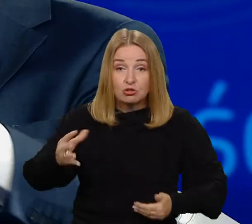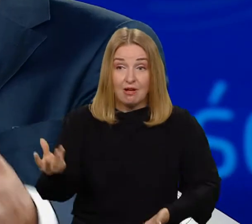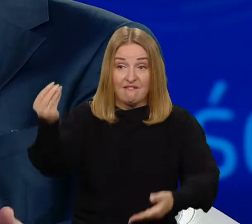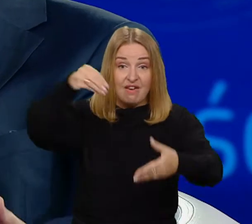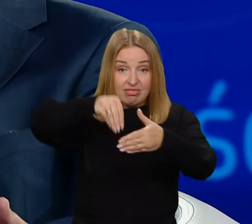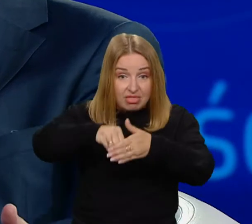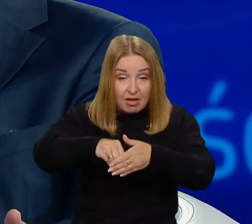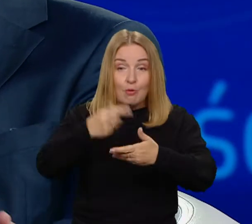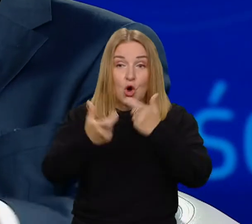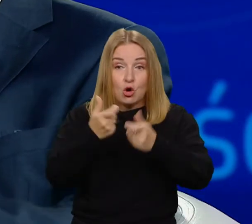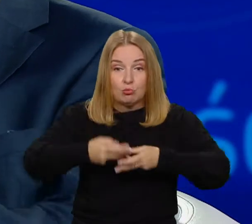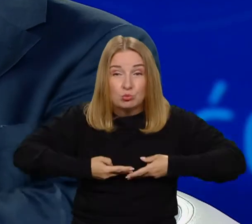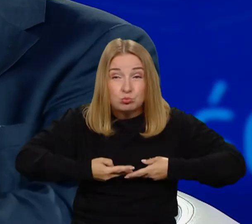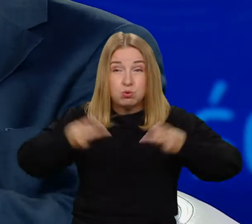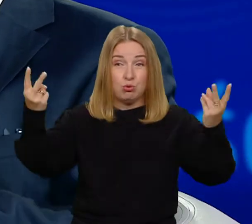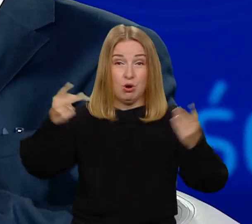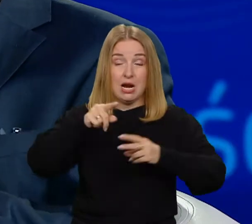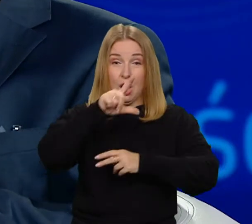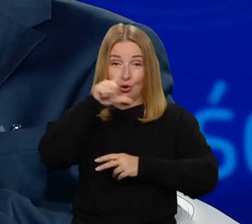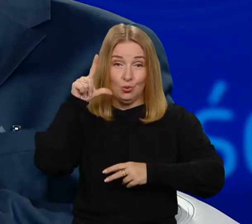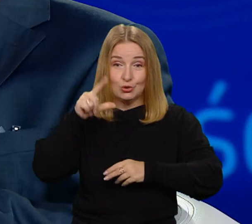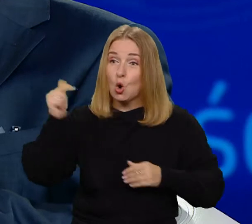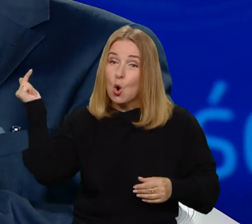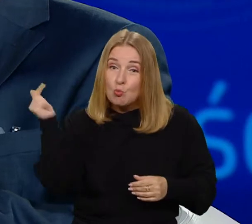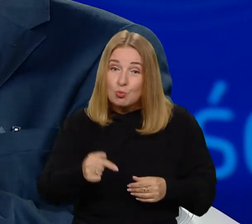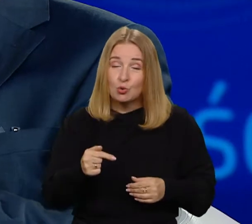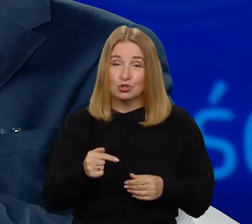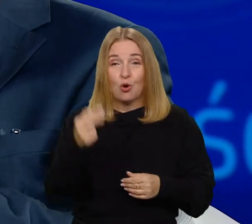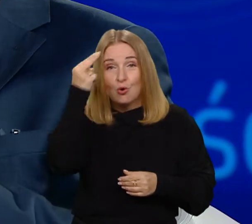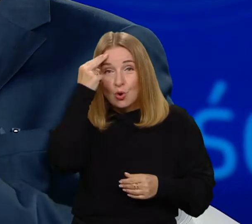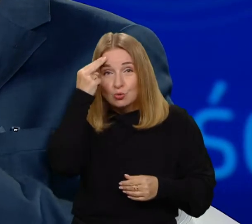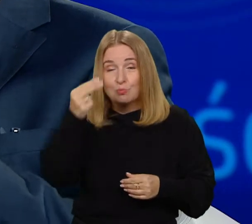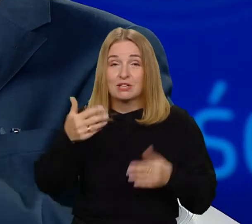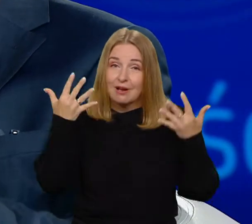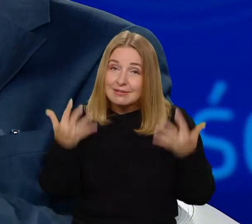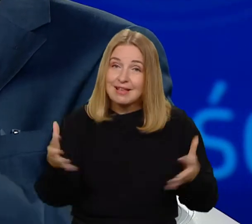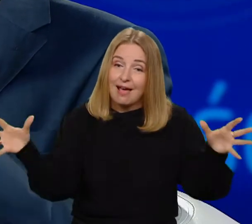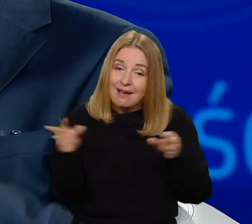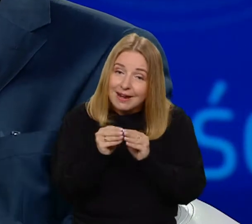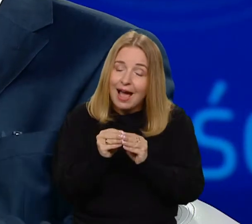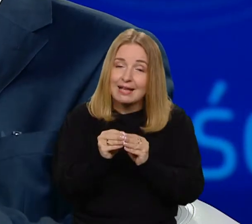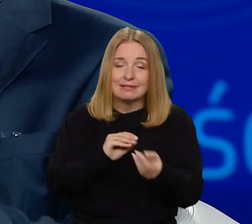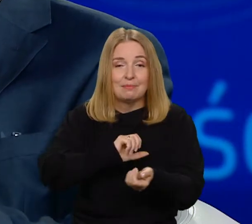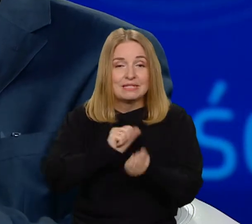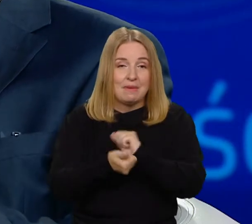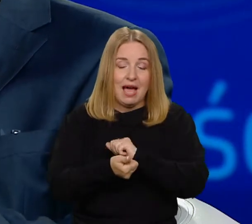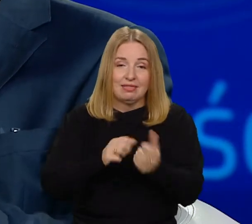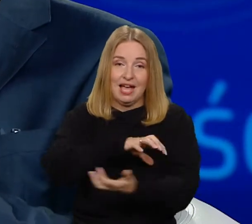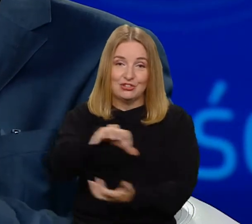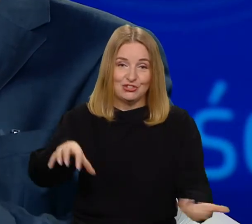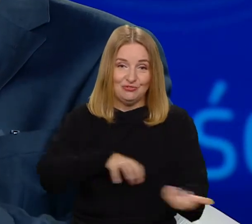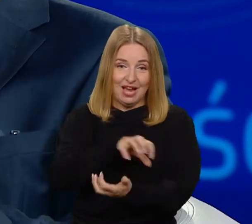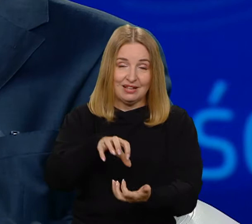przemówienia do innych, żeby razem z nami ten świat chcieli zmieniać. Czyli to jest pełnowymiarowy człowiek.